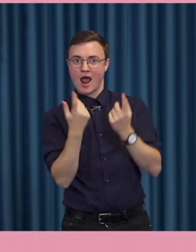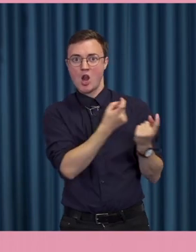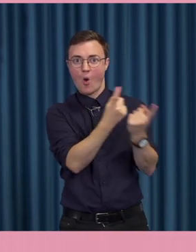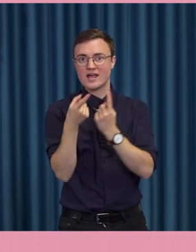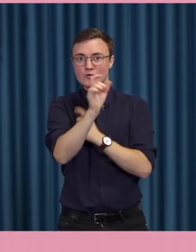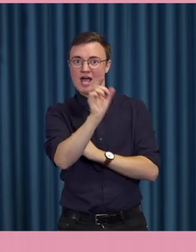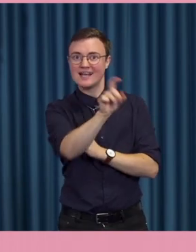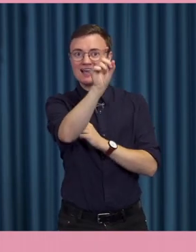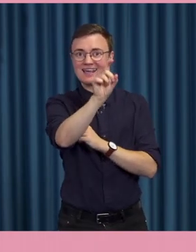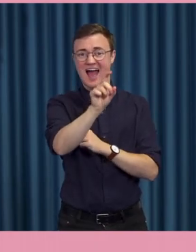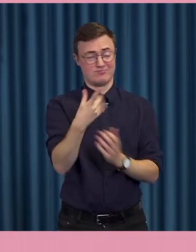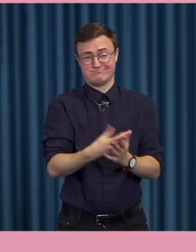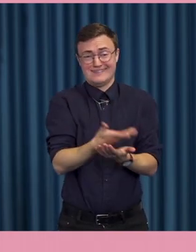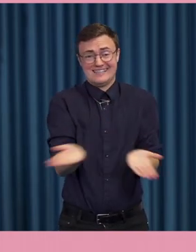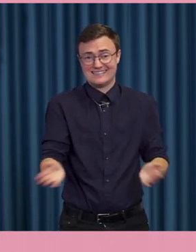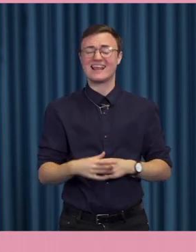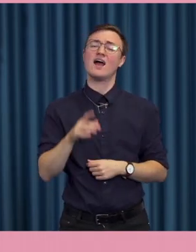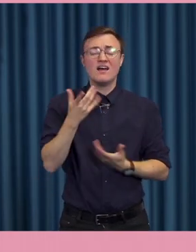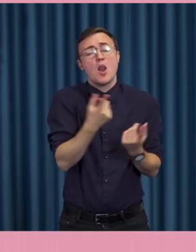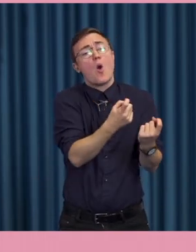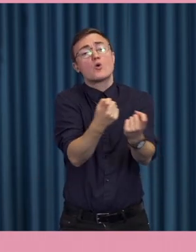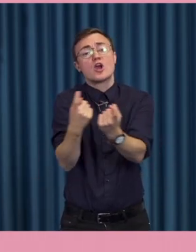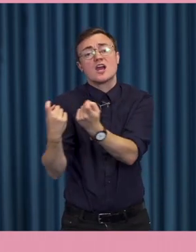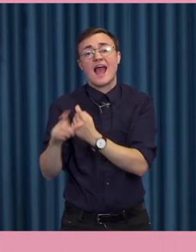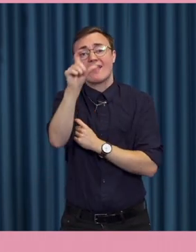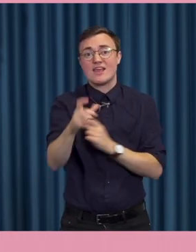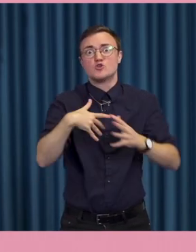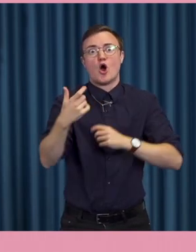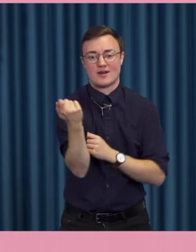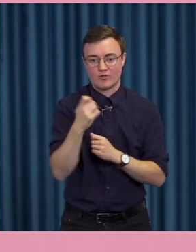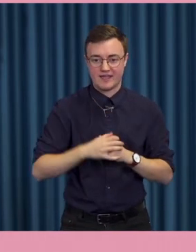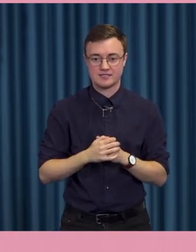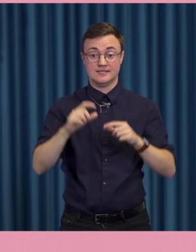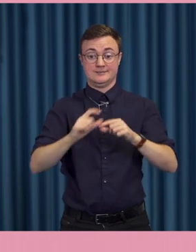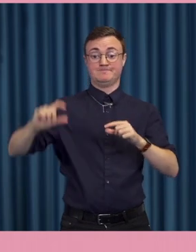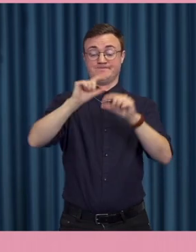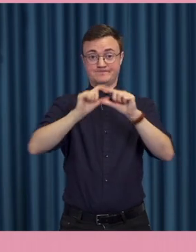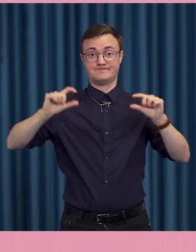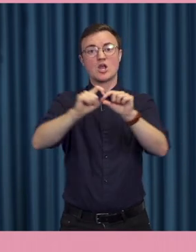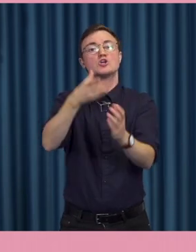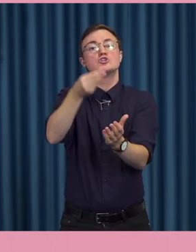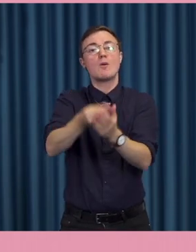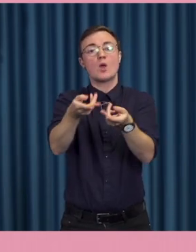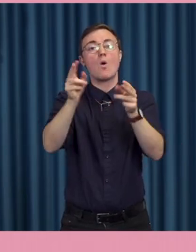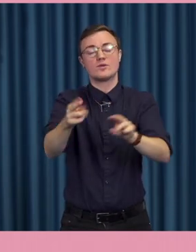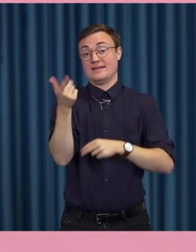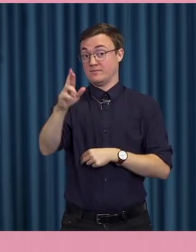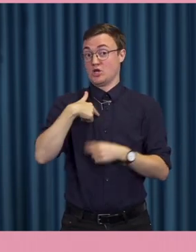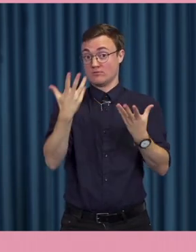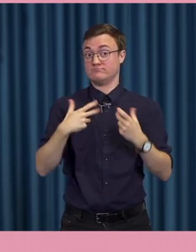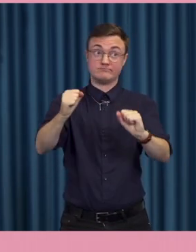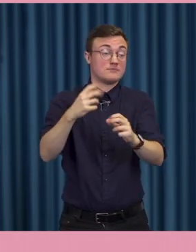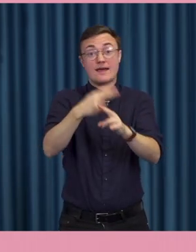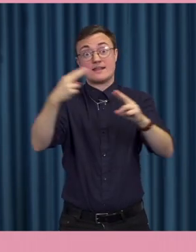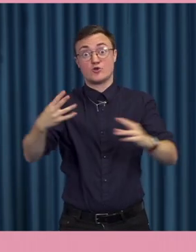någonting. Det är inte speciellt konstigt. jag brukar säga att det är för att locka dig någonstans. Sen har vi ju köpta omdömen. Om jag startar en verksamhet. Säg att jag startar en